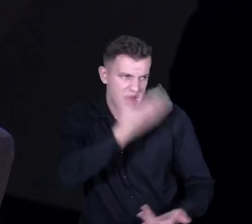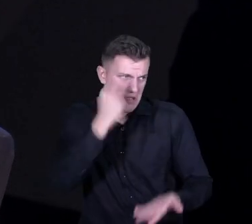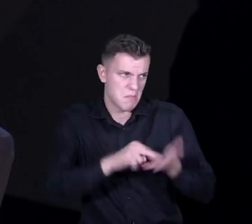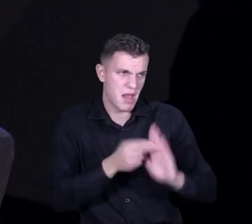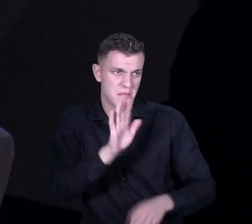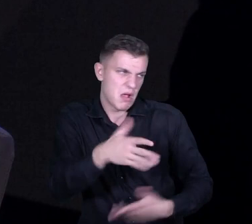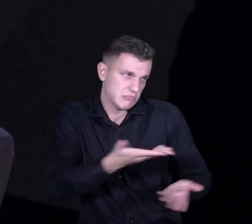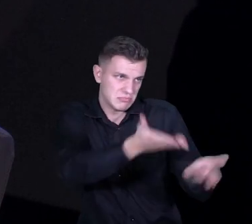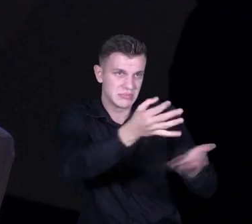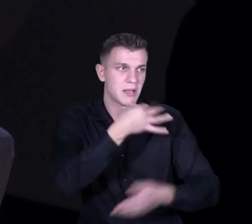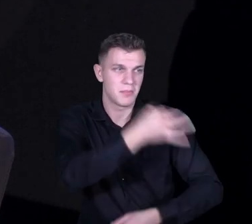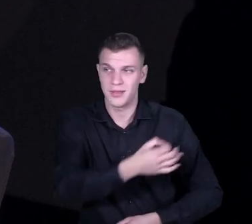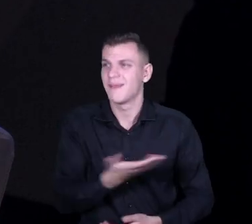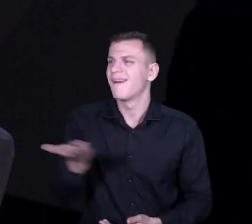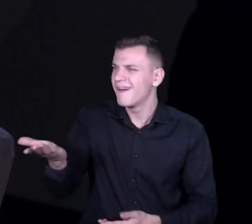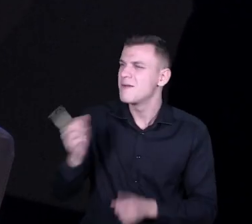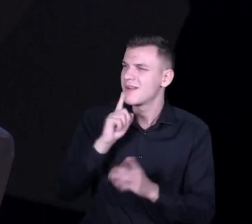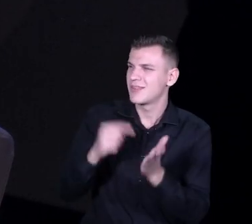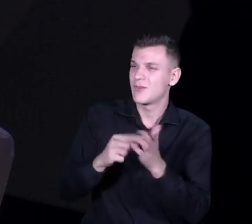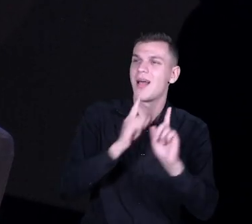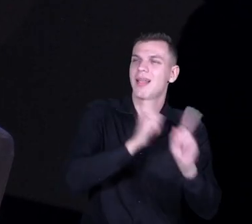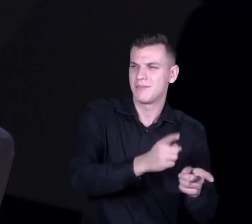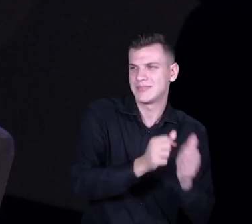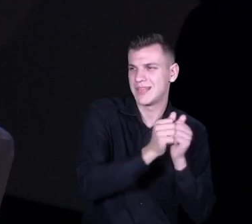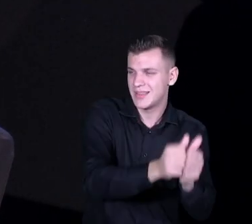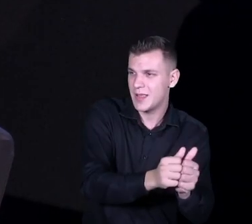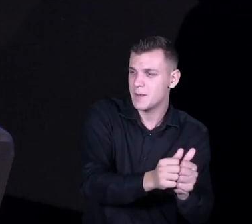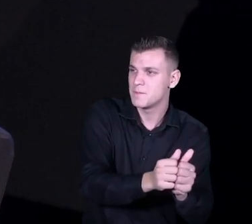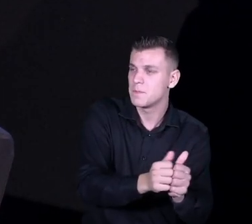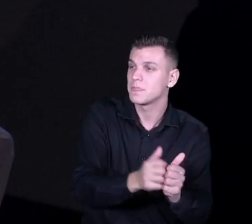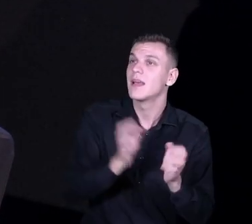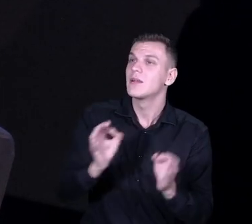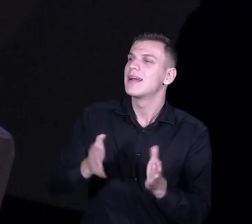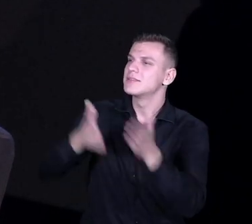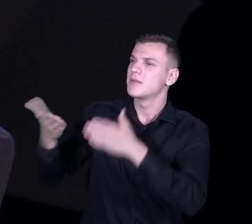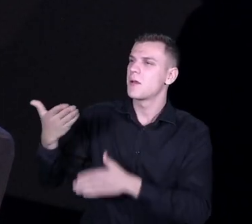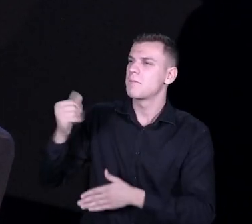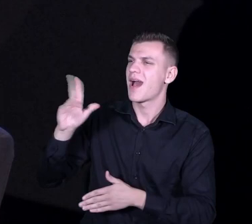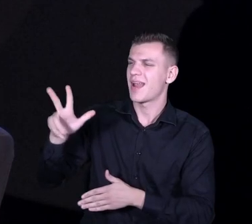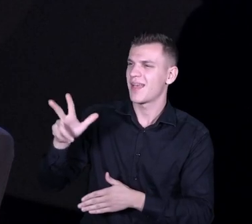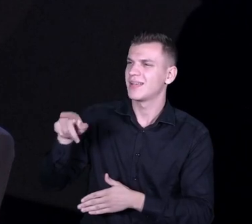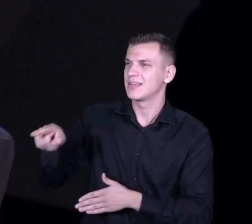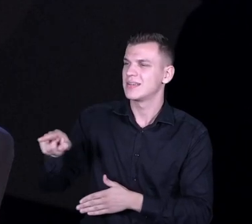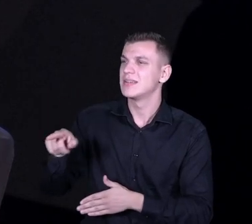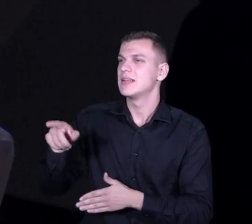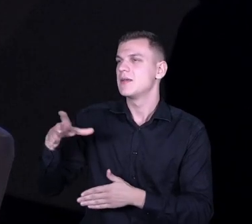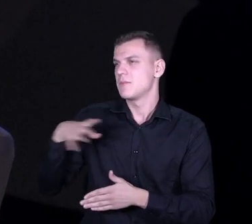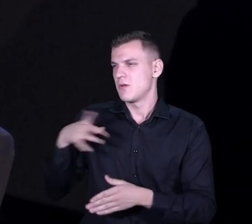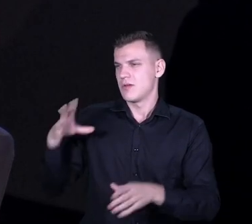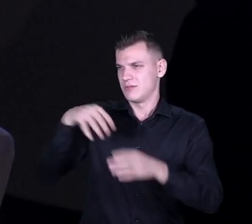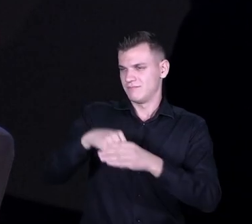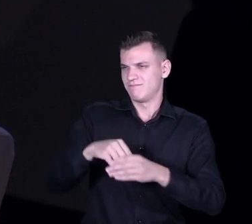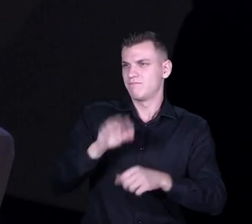ja mam do ciebie pytanie, bo ty jesteś nadal dyrektorem dużej szkoły, byłeś w szkole dla innowatora, jest to